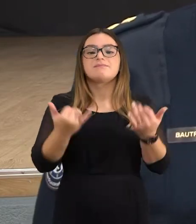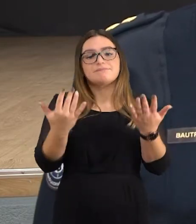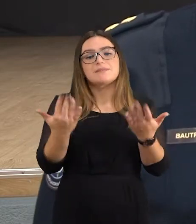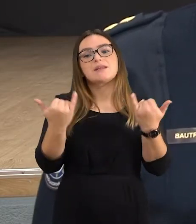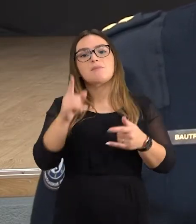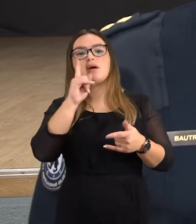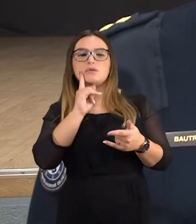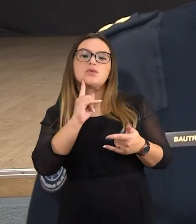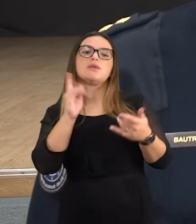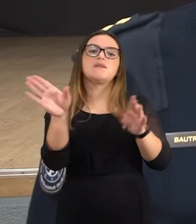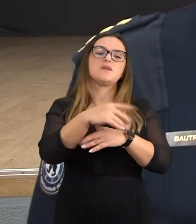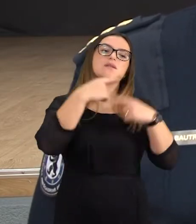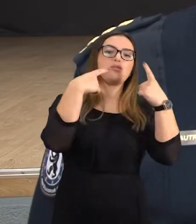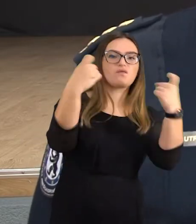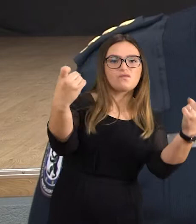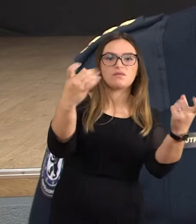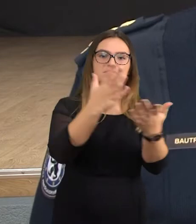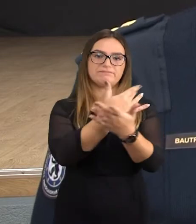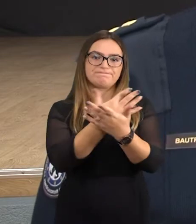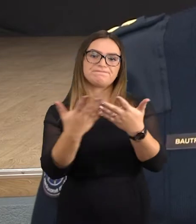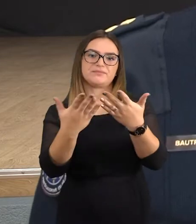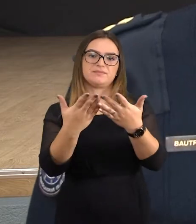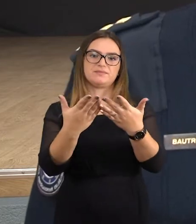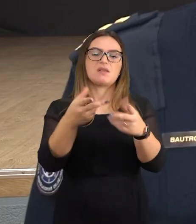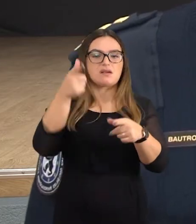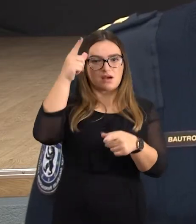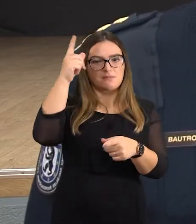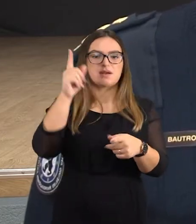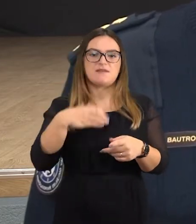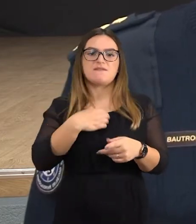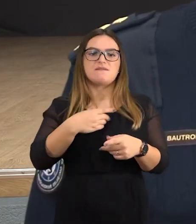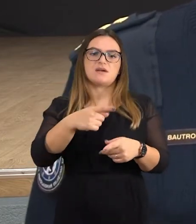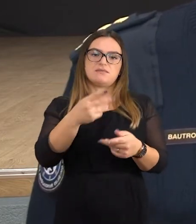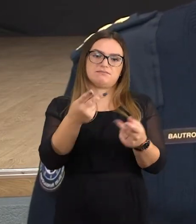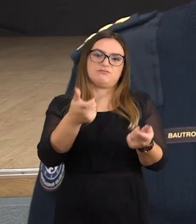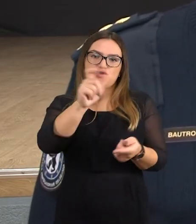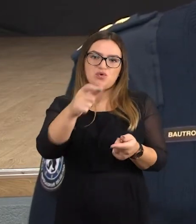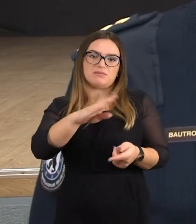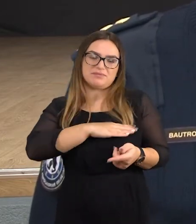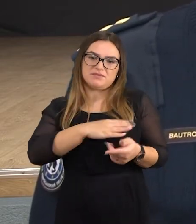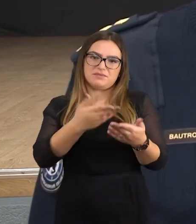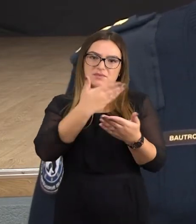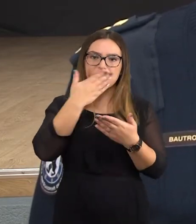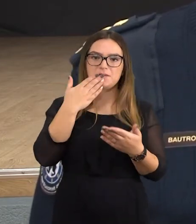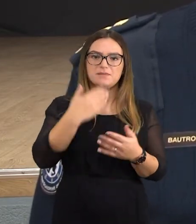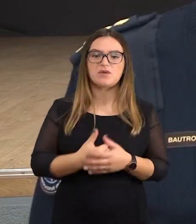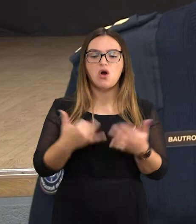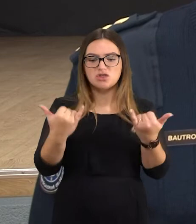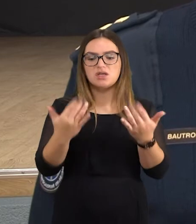Dėl ko mes ėmėmės tokių priemonių, kad sumažinti žuvusių kiekį. Šiai dienai mes turim septynis žuvusiosius.